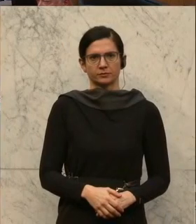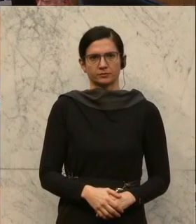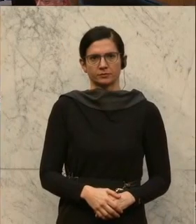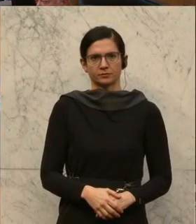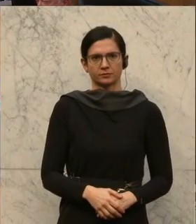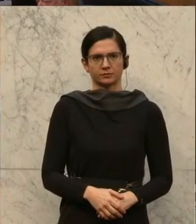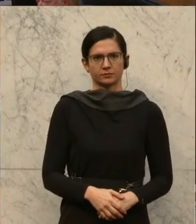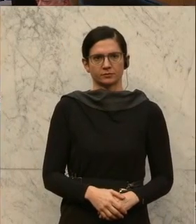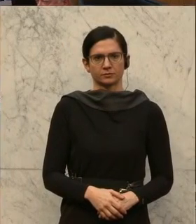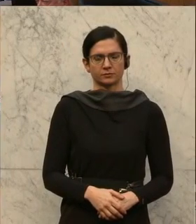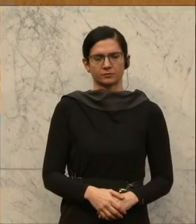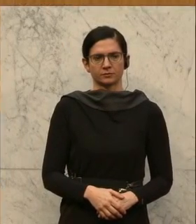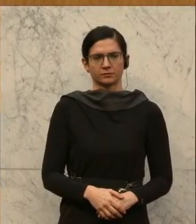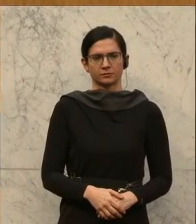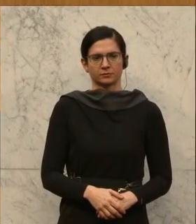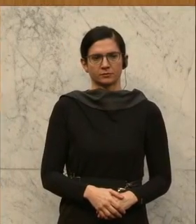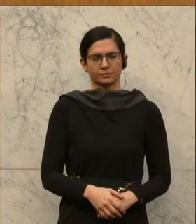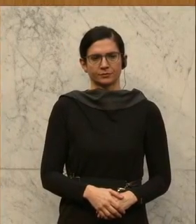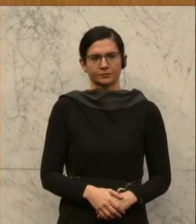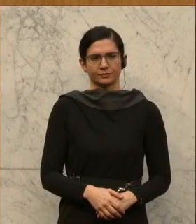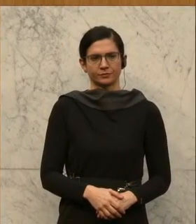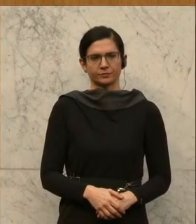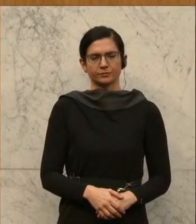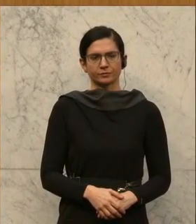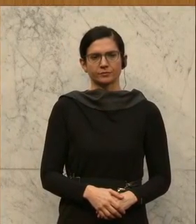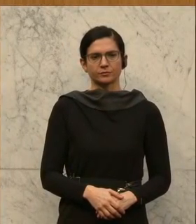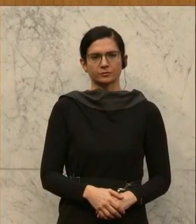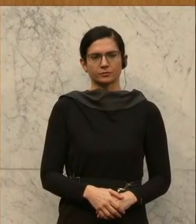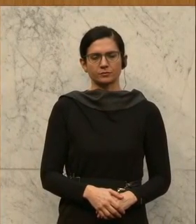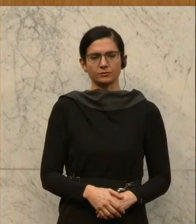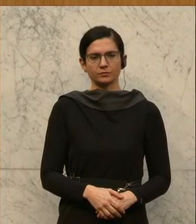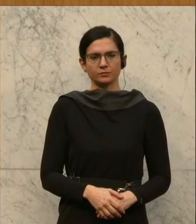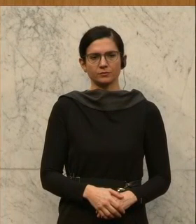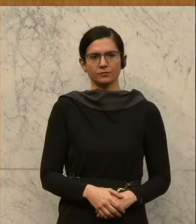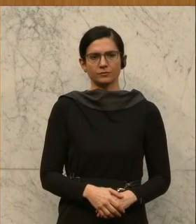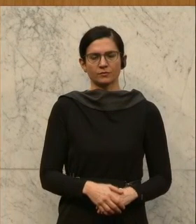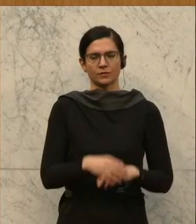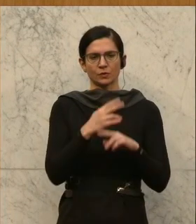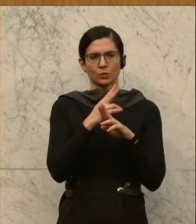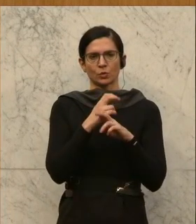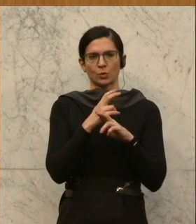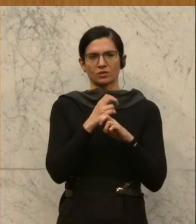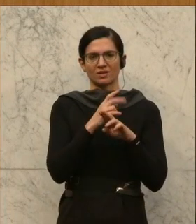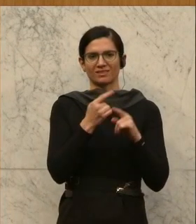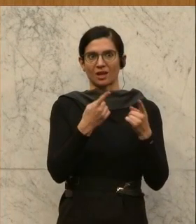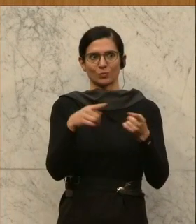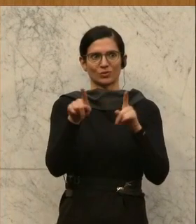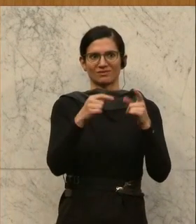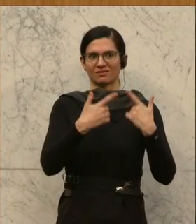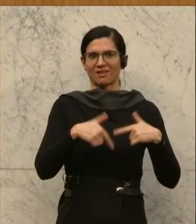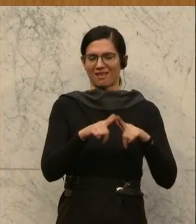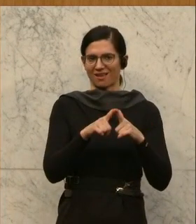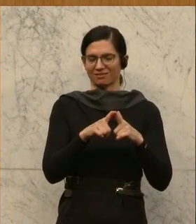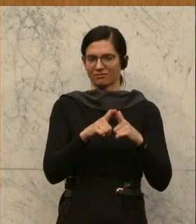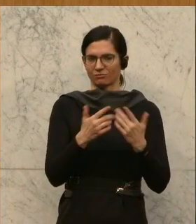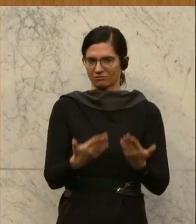Und als nächste Rednerin zu Wort gemeldet Maria Großbauer, die Kultursprecherin der ÖVP. Das zeigt und